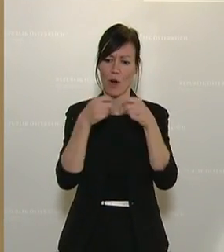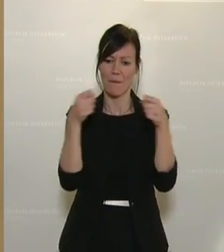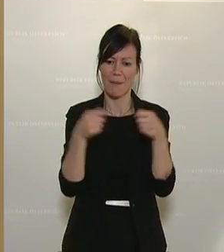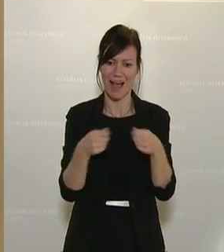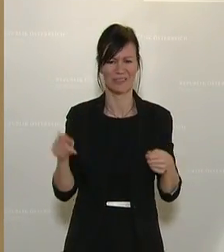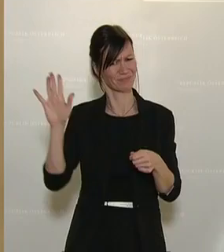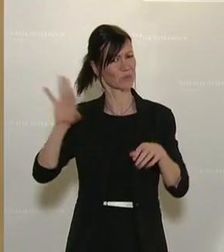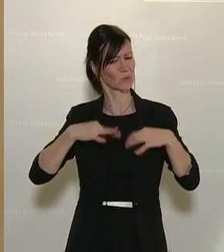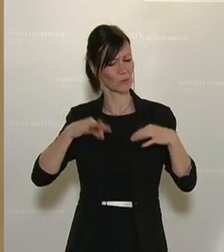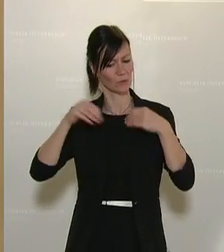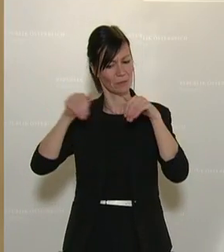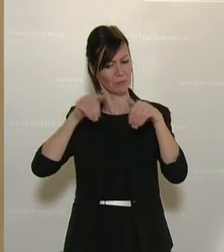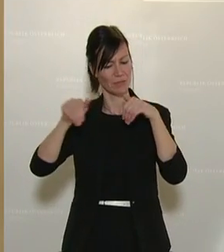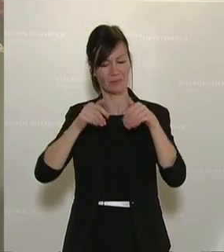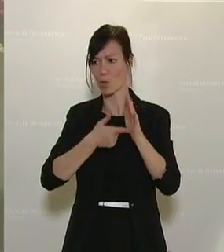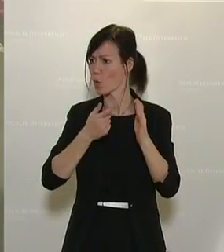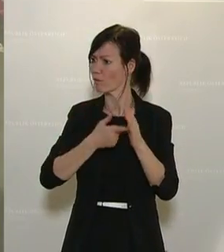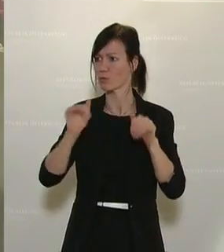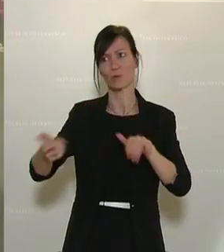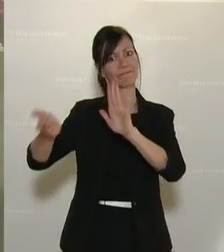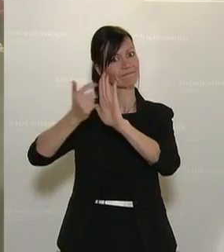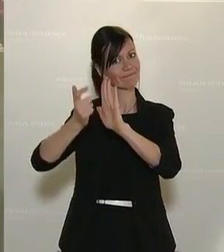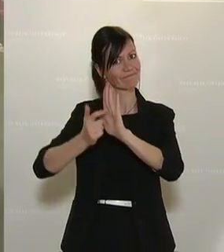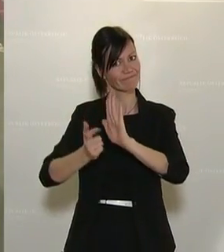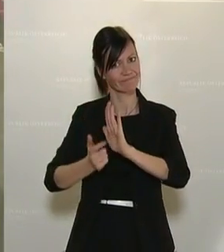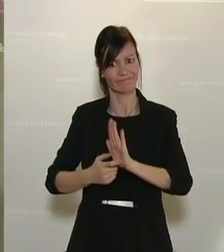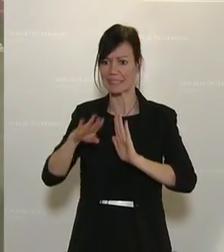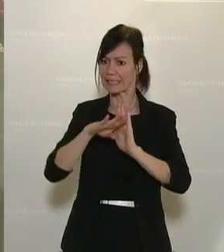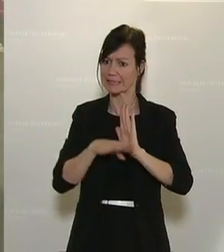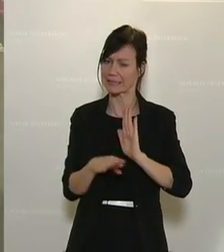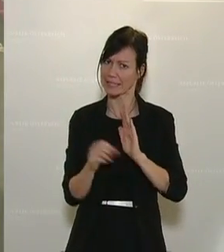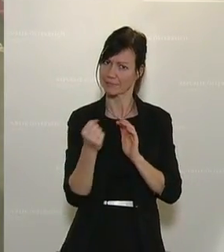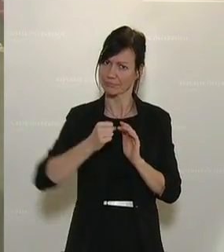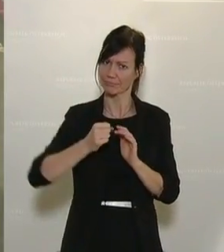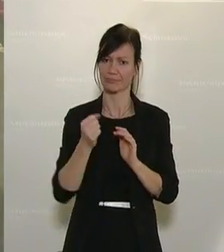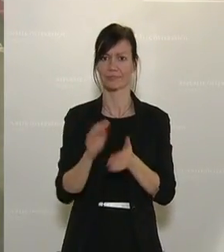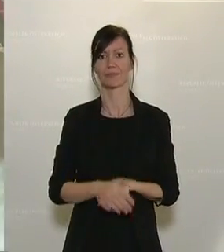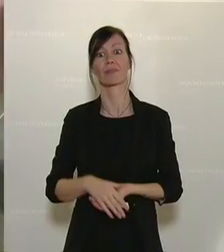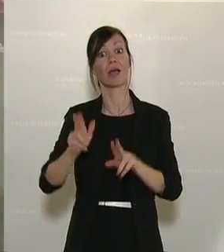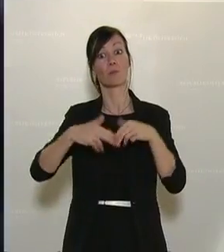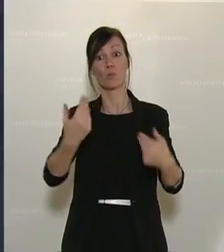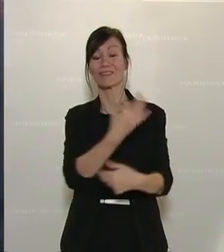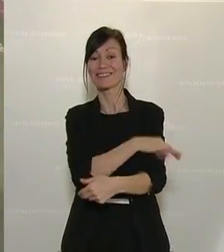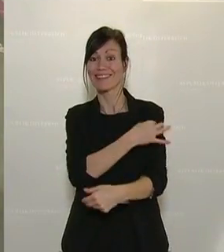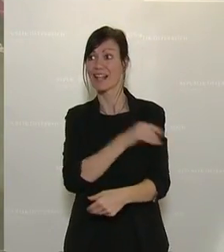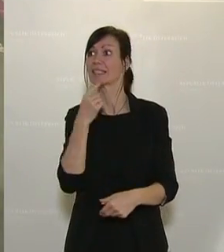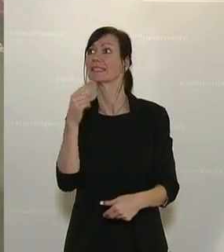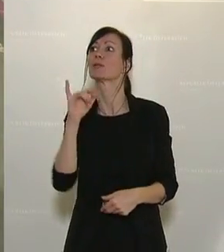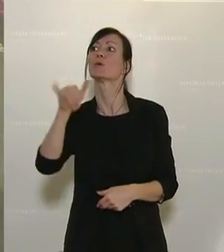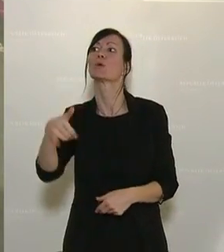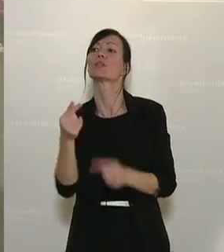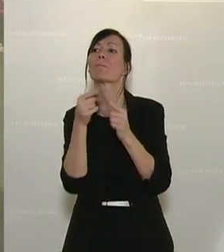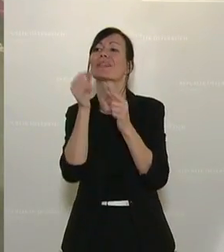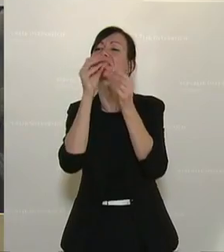Gesundheitsminister, auf den man ihn mehrmals hingewiesen hat. Der Bundeskanzler hat es mit juristischen Spitzfindigkeiten betitelt.